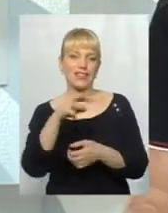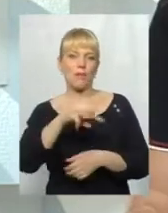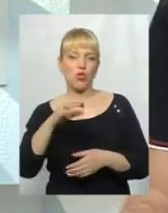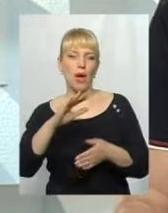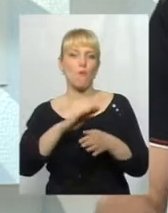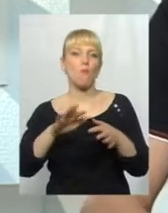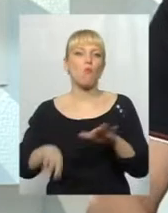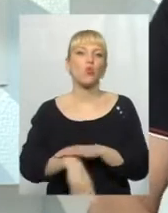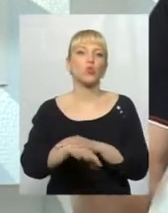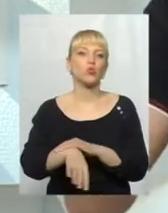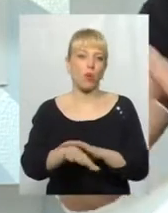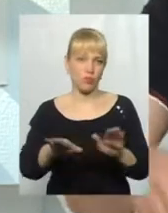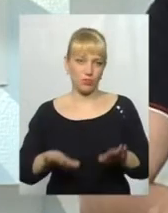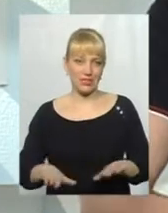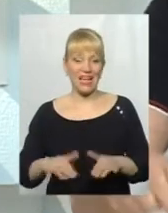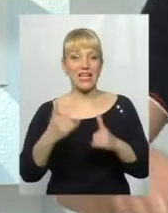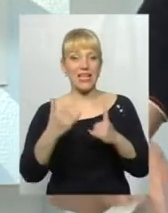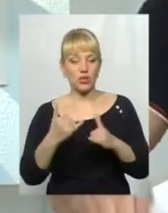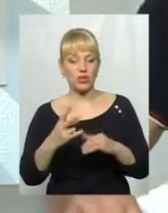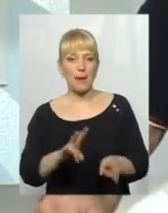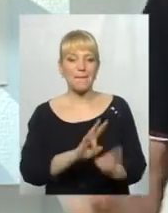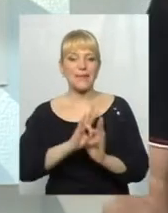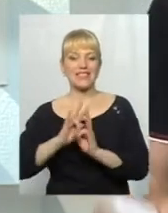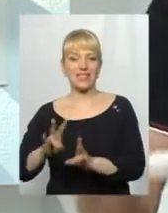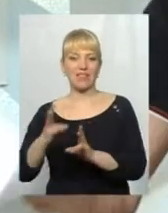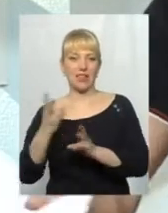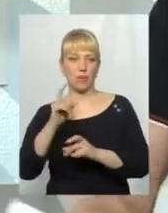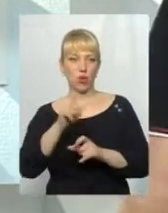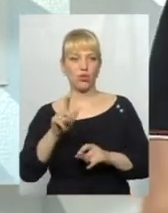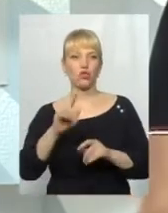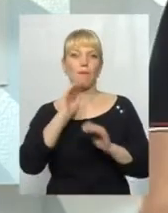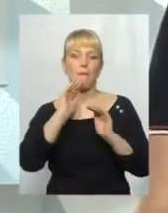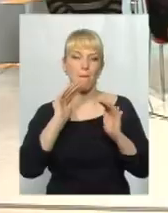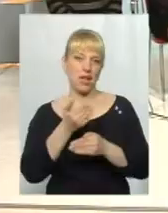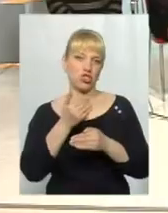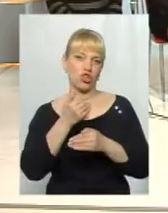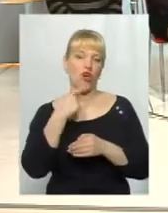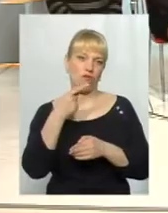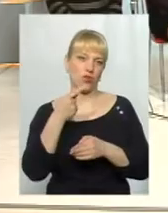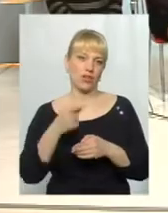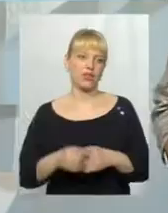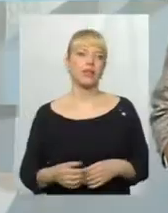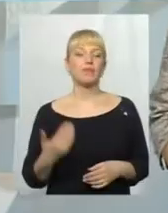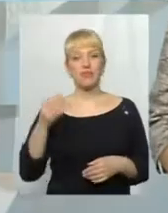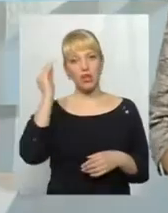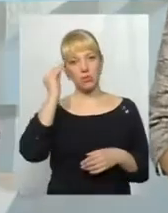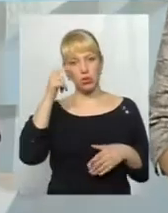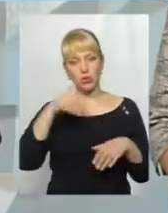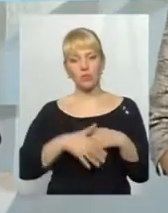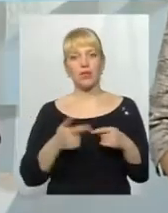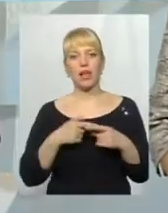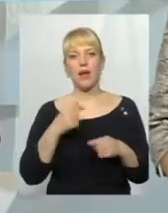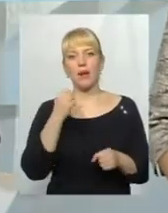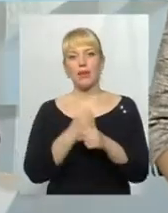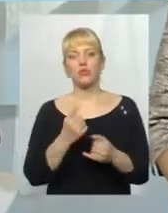сьогодні говоримо, і підставити треба людей попутно, щоб менше балакали. Ваша позиція зрозуміла. Глядачам нагадаю, що